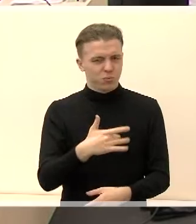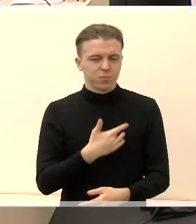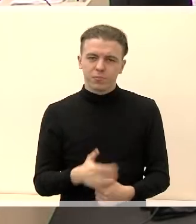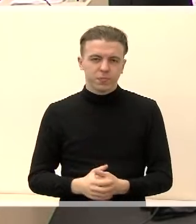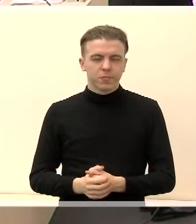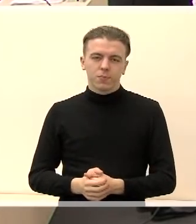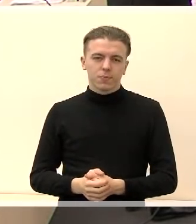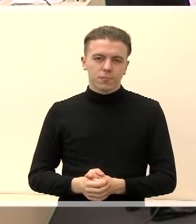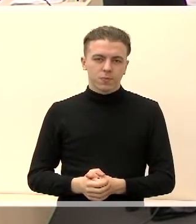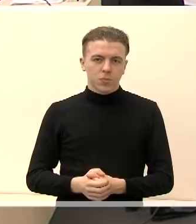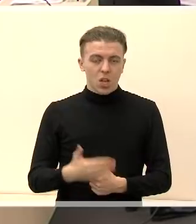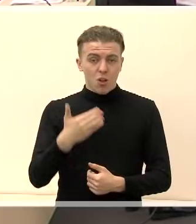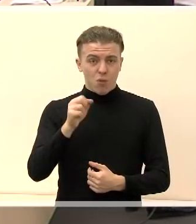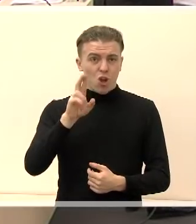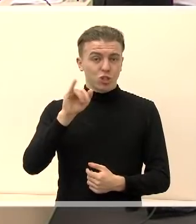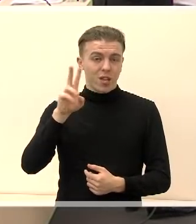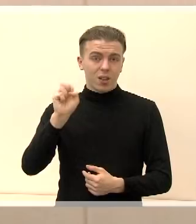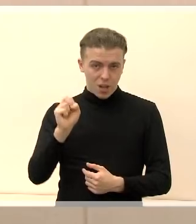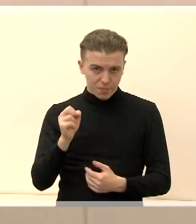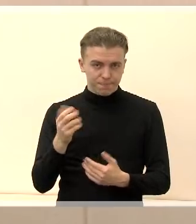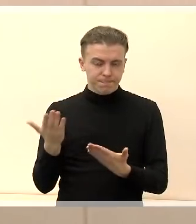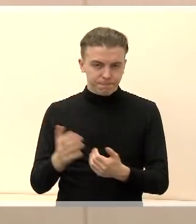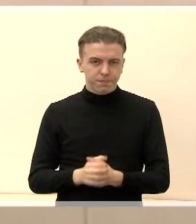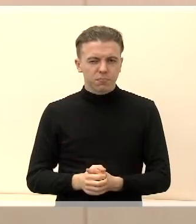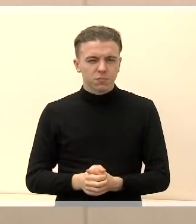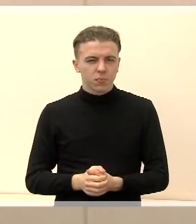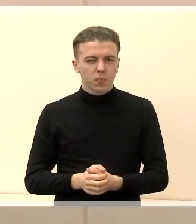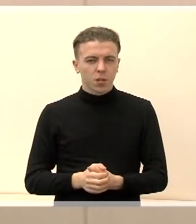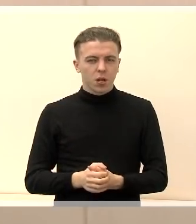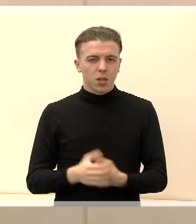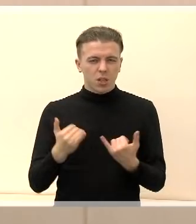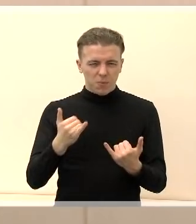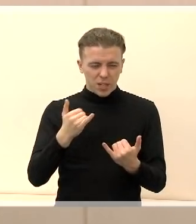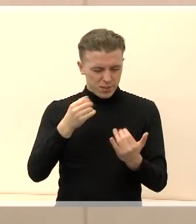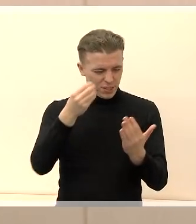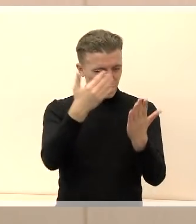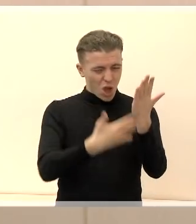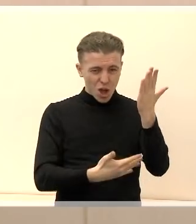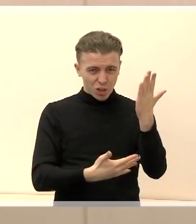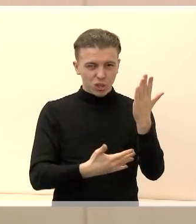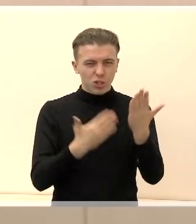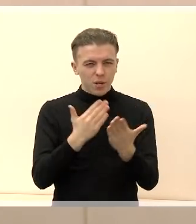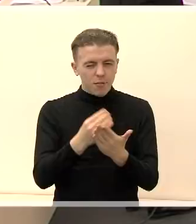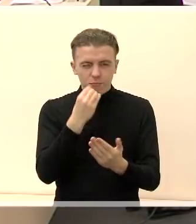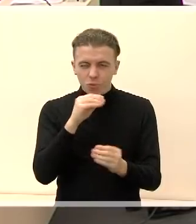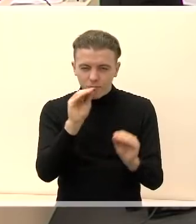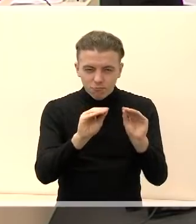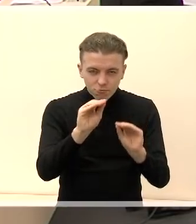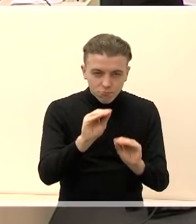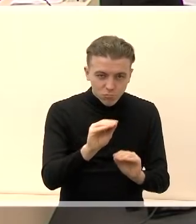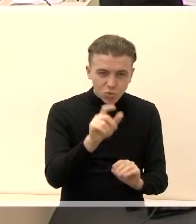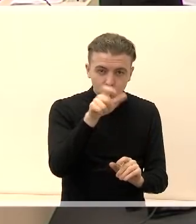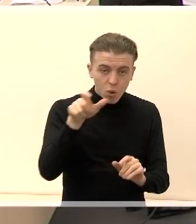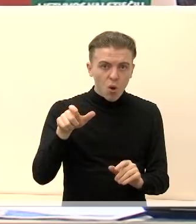Kestutis mažiai ką. Ar kruopščiai atrinktame sąraše turėti du kartus teistą asmenį